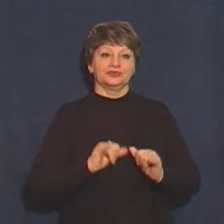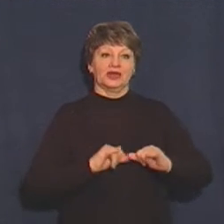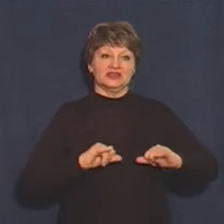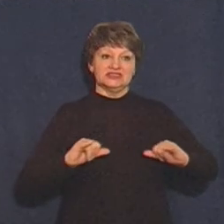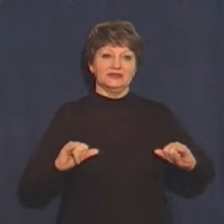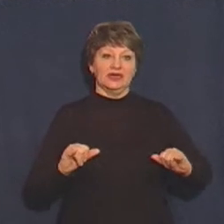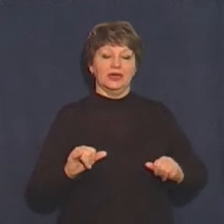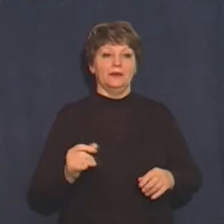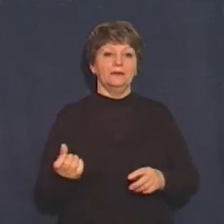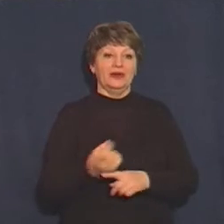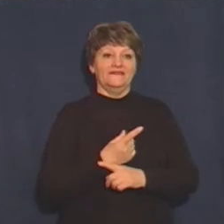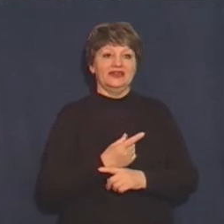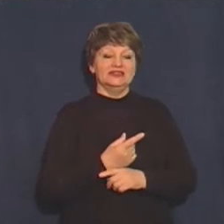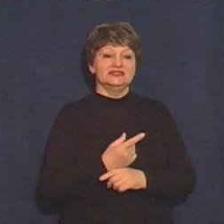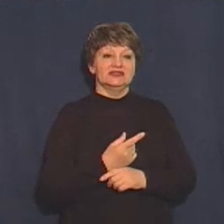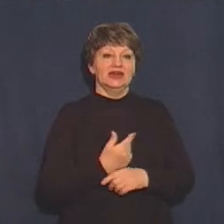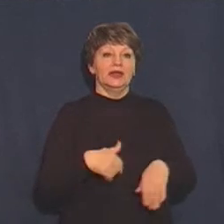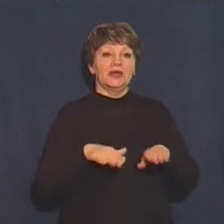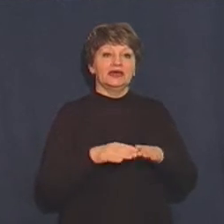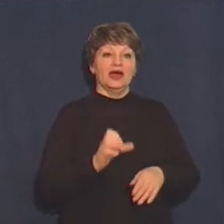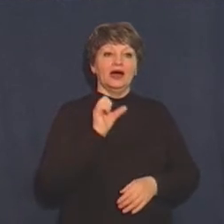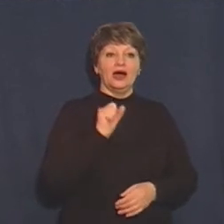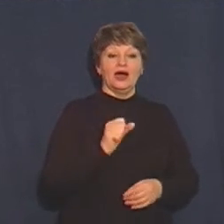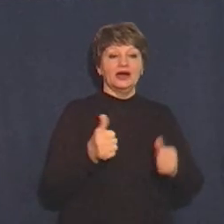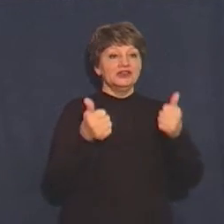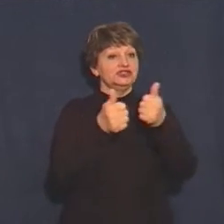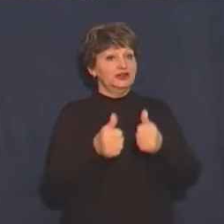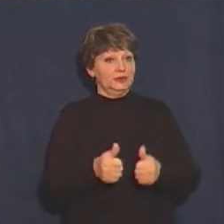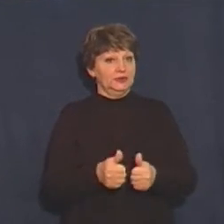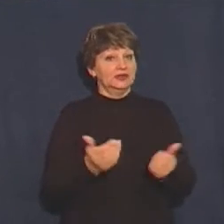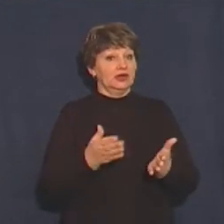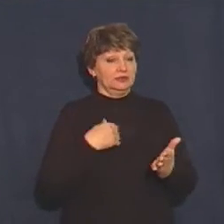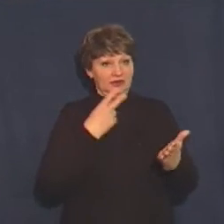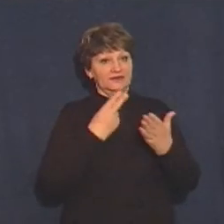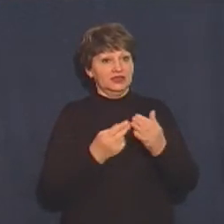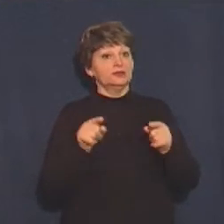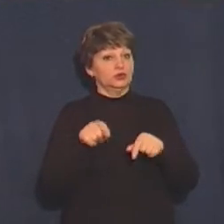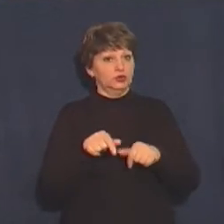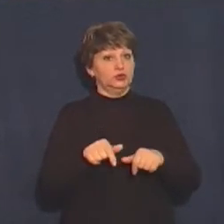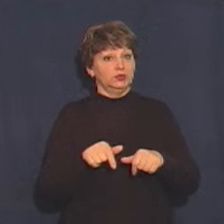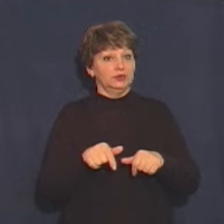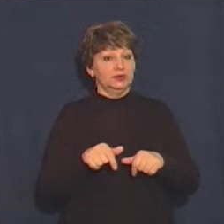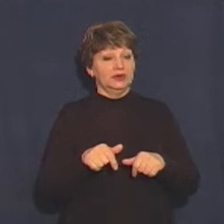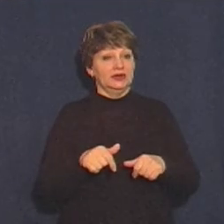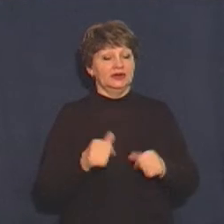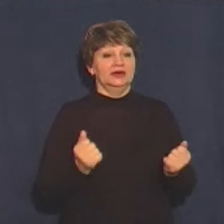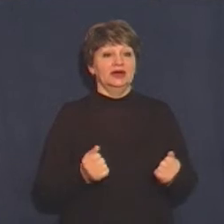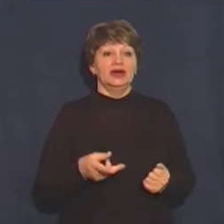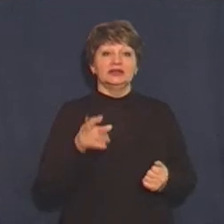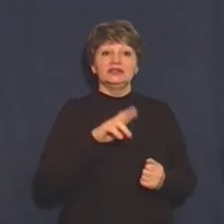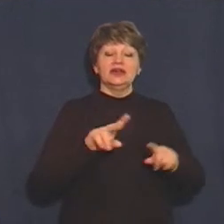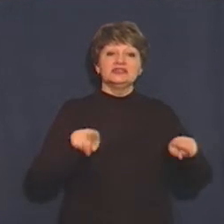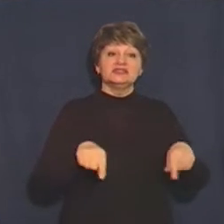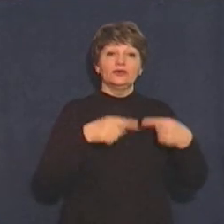асилуети. Те, що ми бачимо якраз ось тут, закритість. Для створення